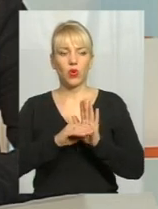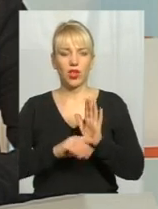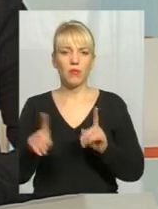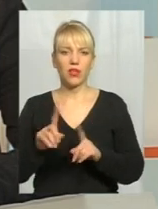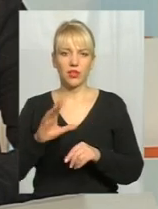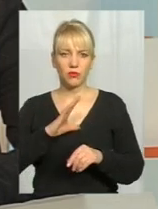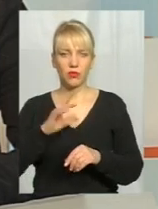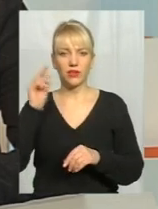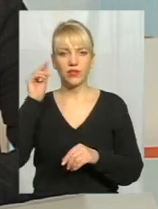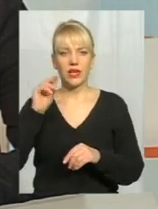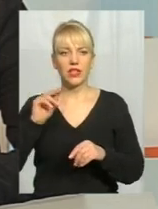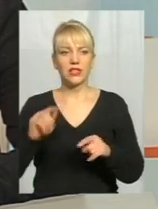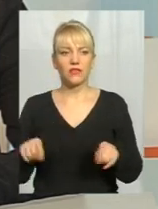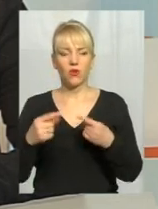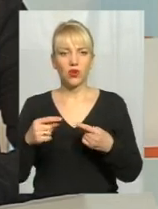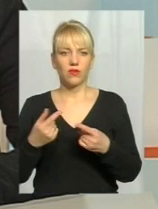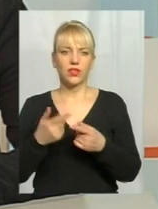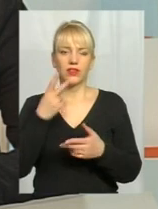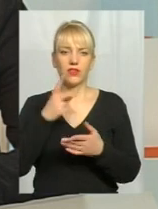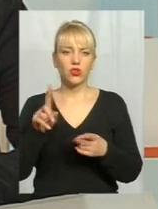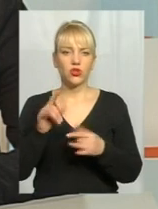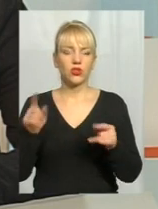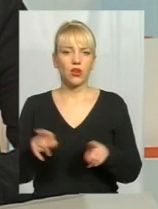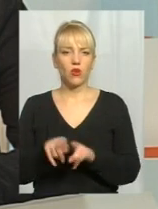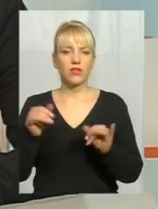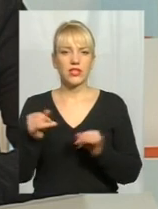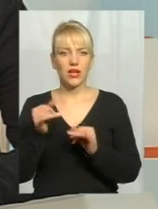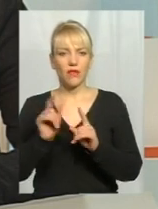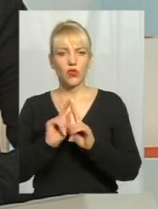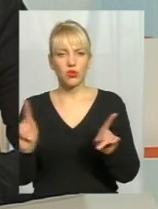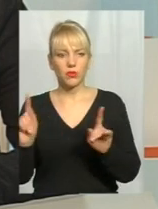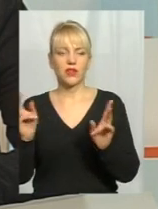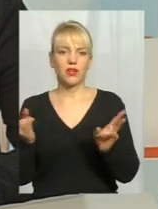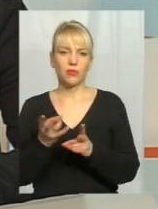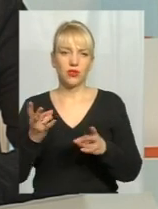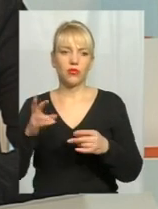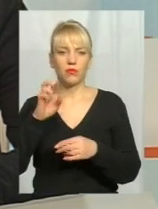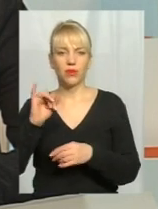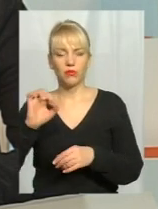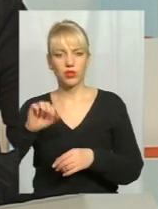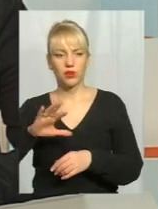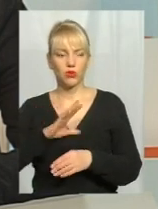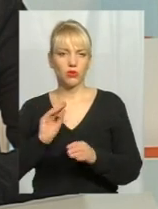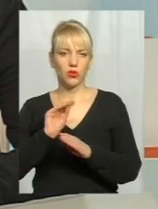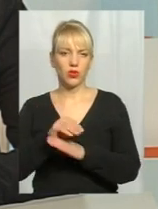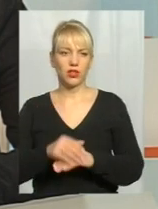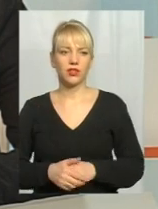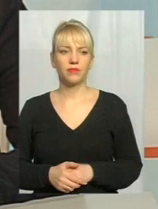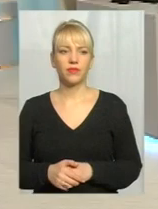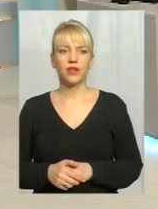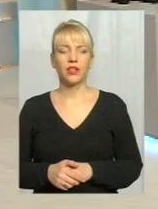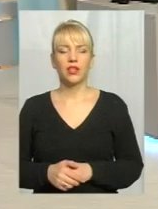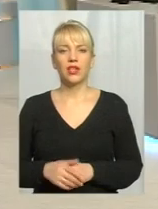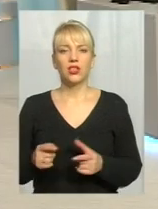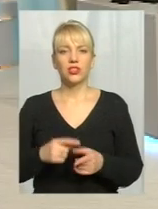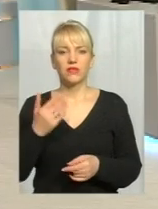створені, дивилися, що такого цікавого і особливого, і необхідного, можна було б додати. Володимире,